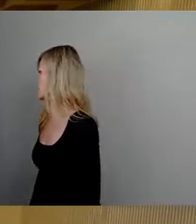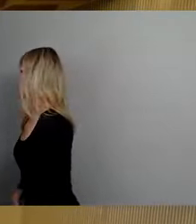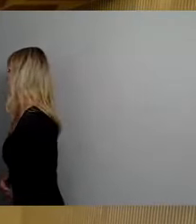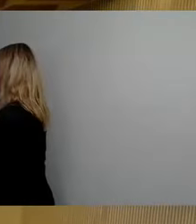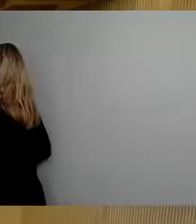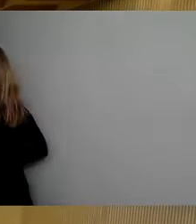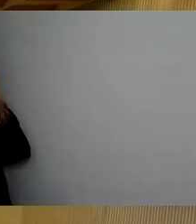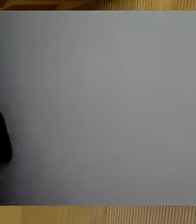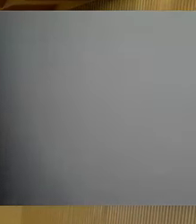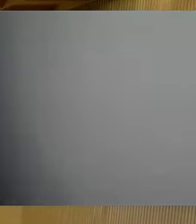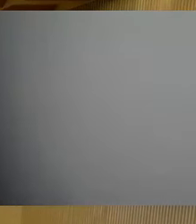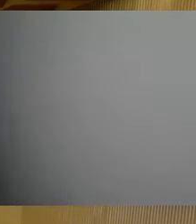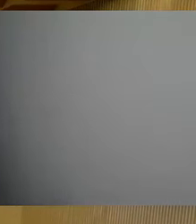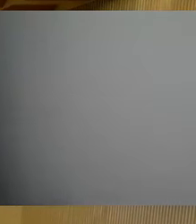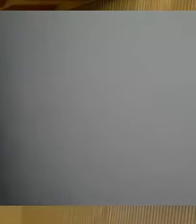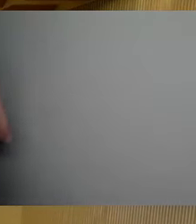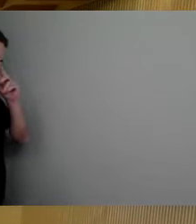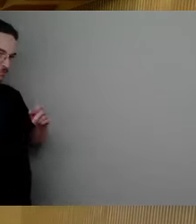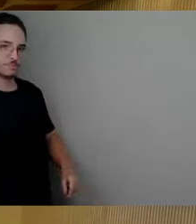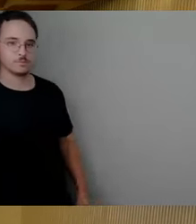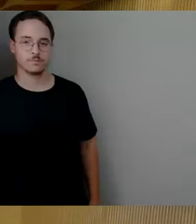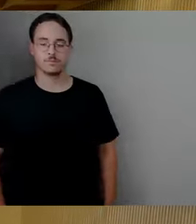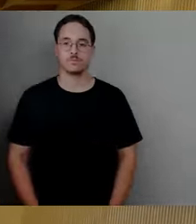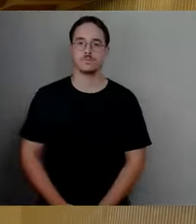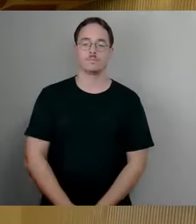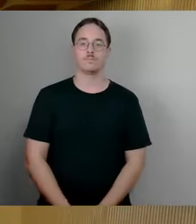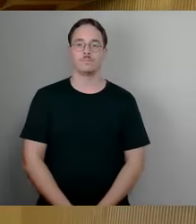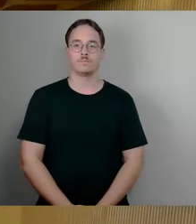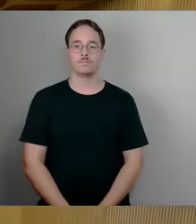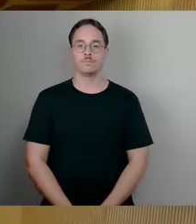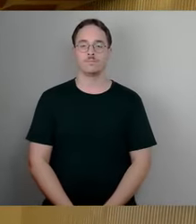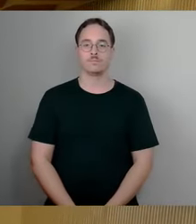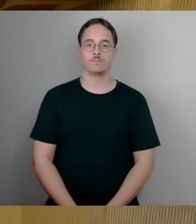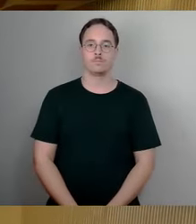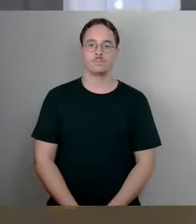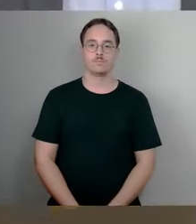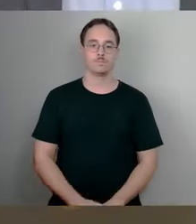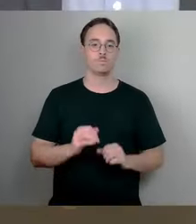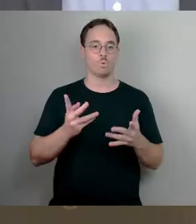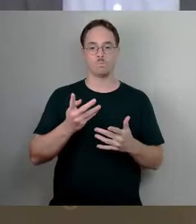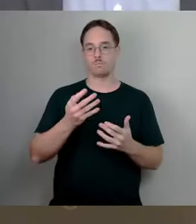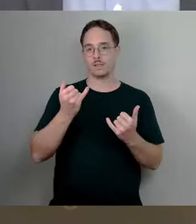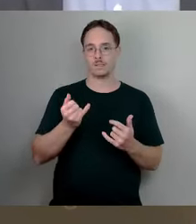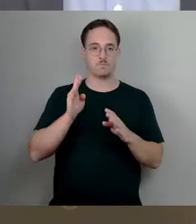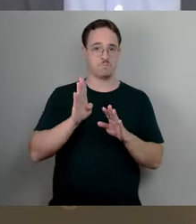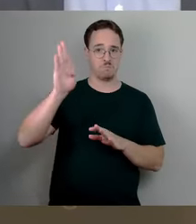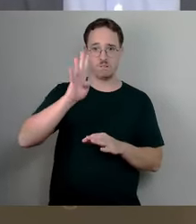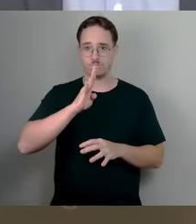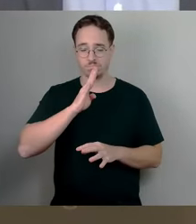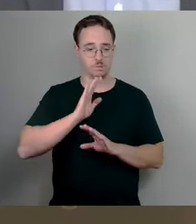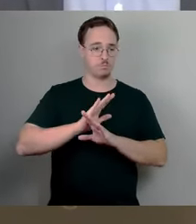weitere Wortmeldungen sehe ich nicht, dann kommen wir ins Abstimmungsverfahren. Ich würde zuerst den Änderungsantrag AfD